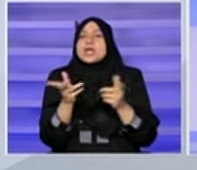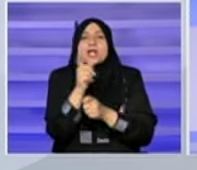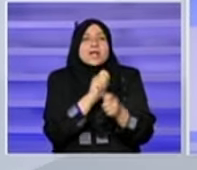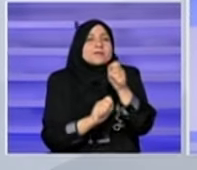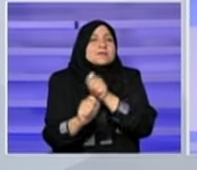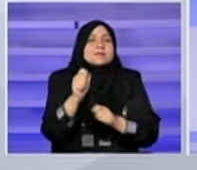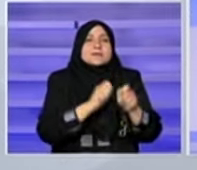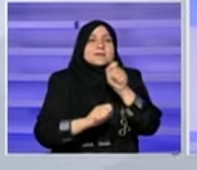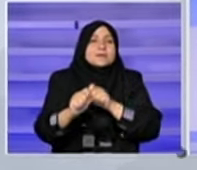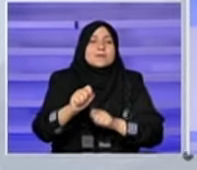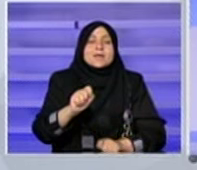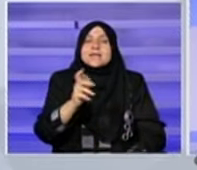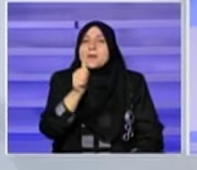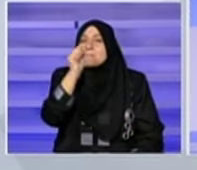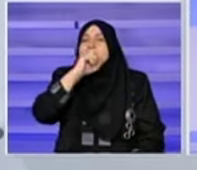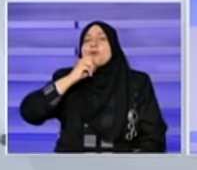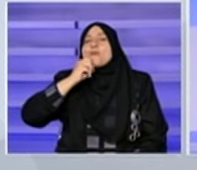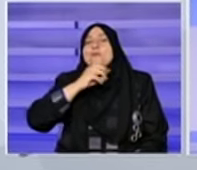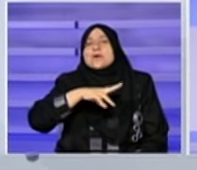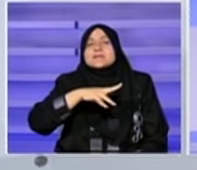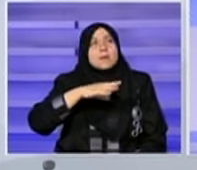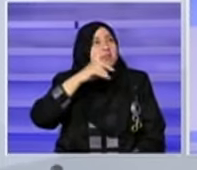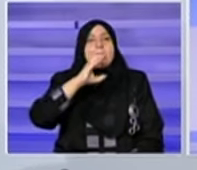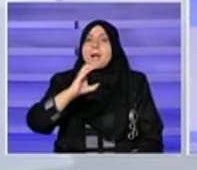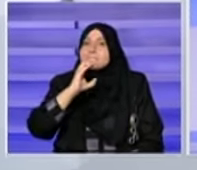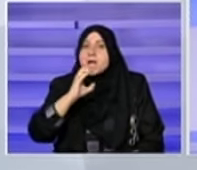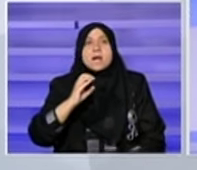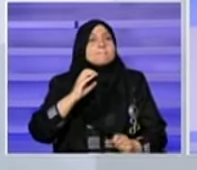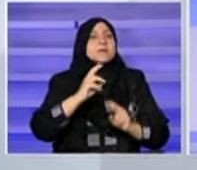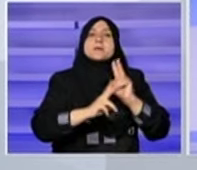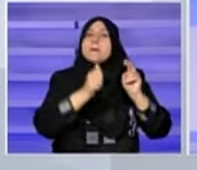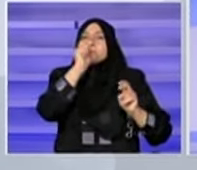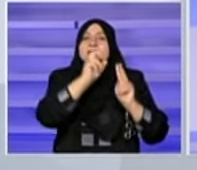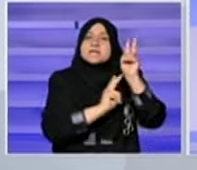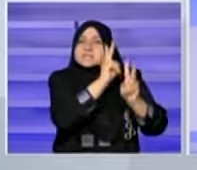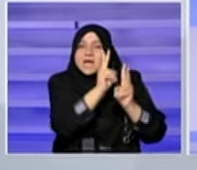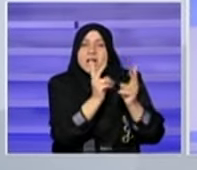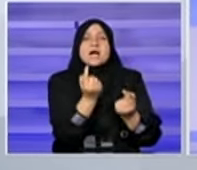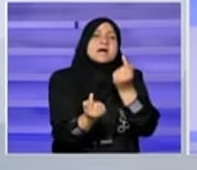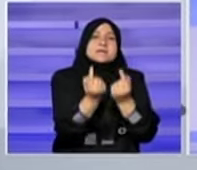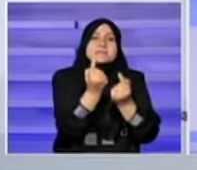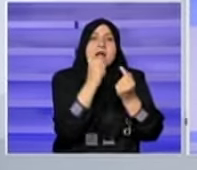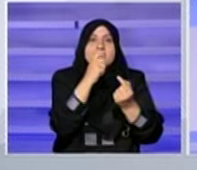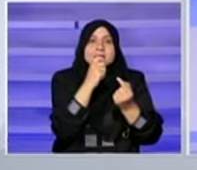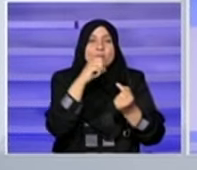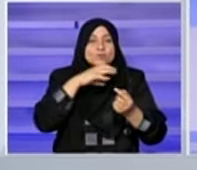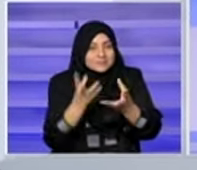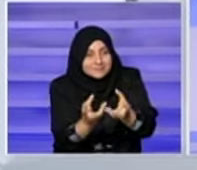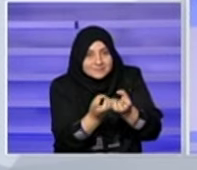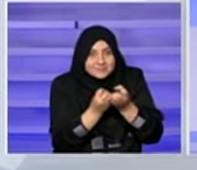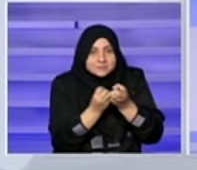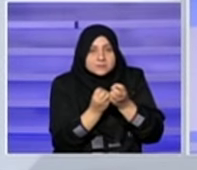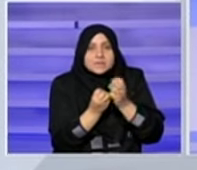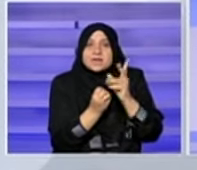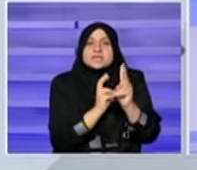استعمال المياه مياه الصرف، مياه الصناعية، الزراعية لماذا؟ إن كمية